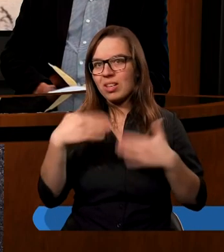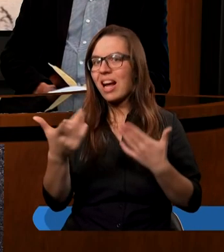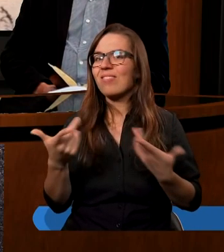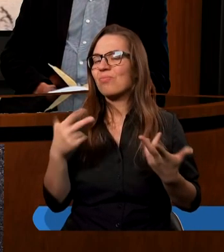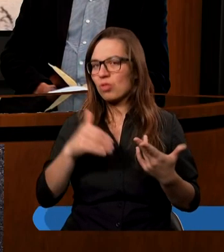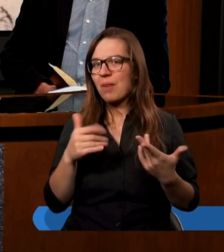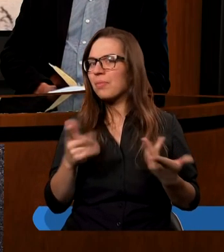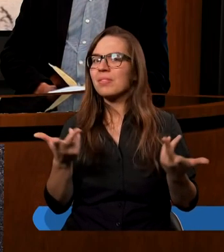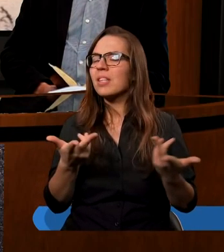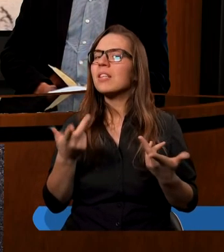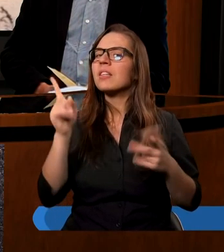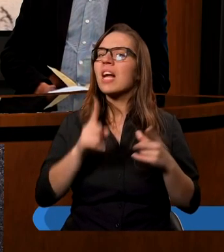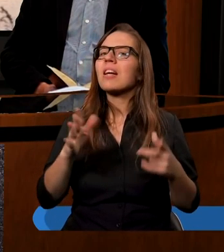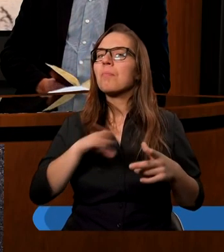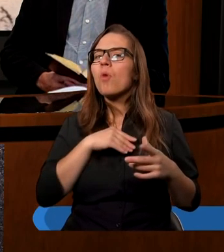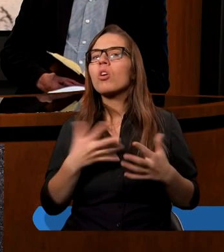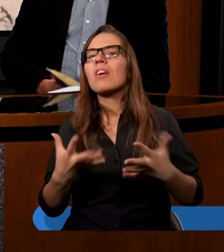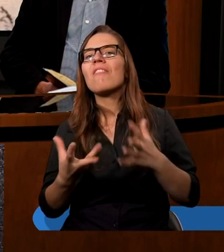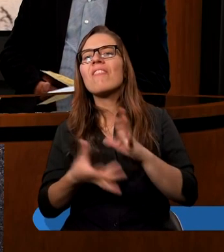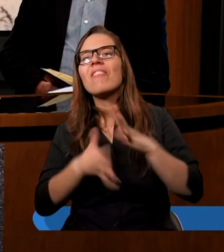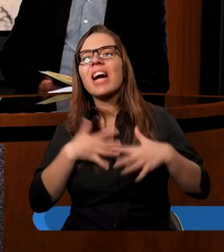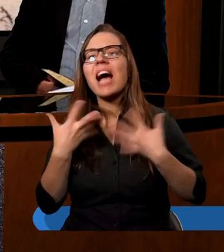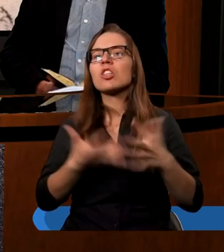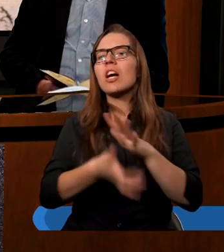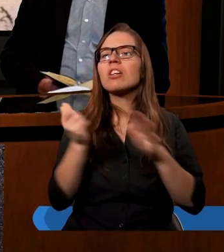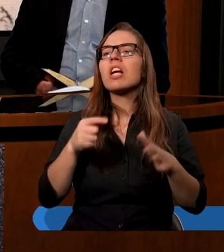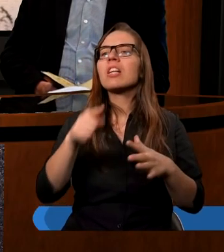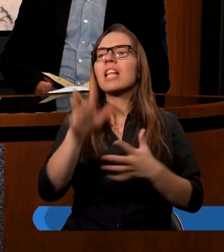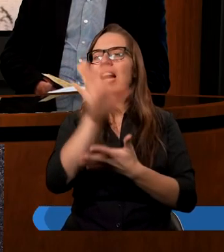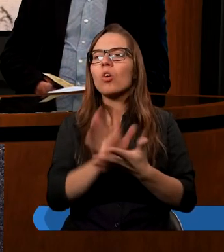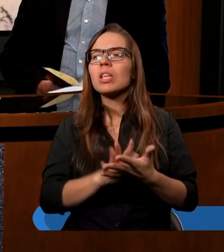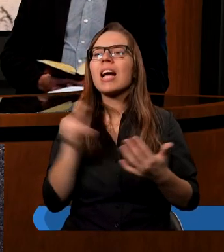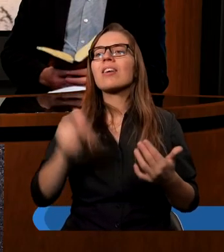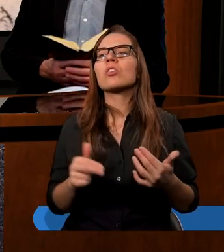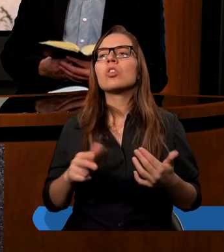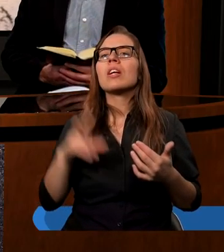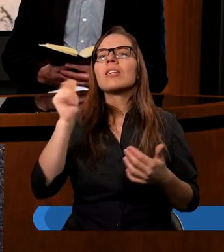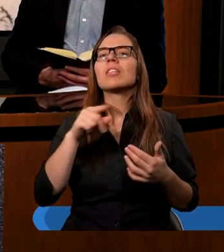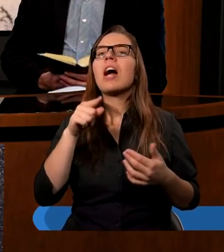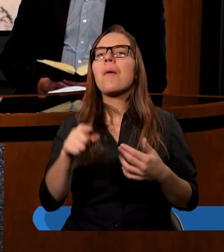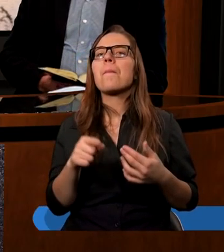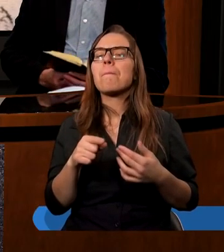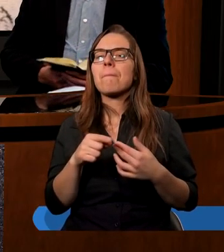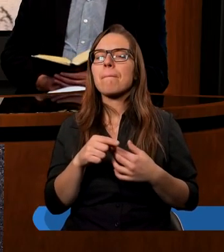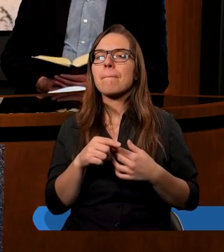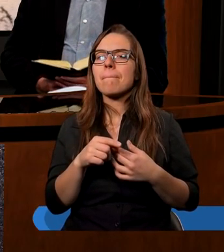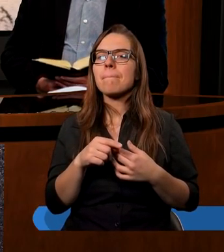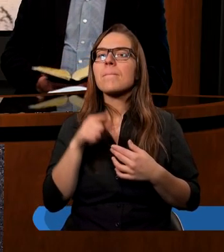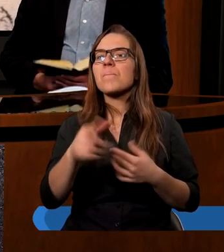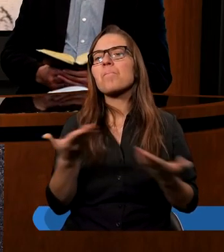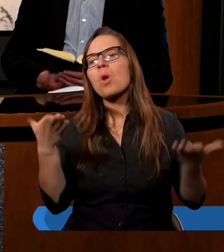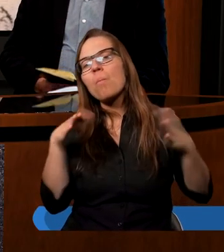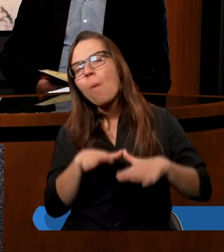Można by odnieść takie wrażenie po powierzchownym czytaniu tego tekstu, że to jest jakiś biznes, interes Bóg